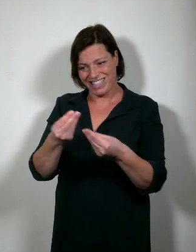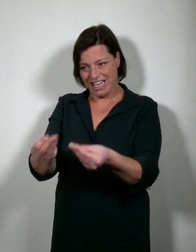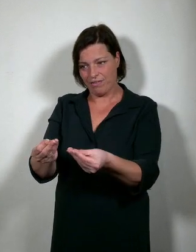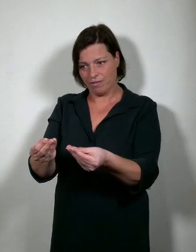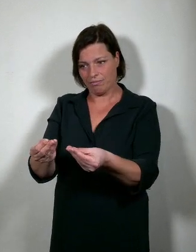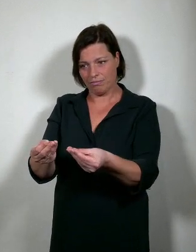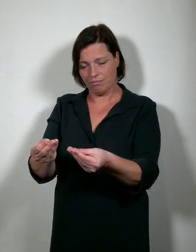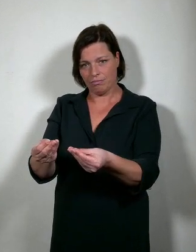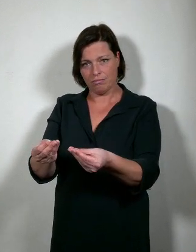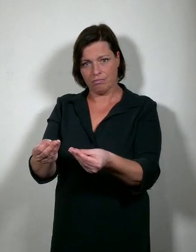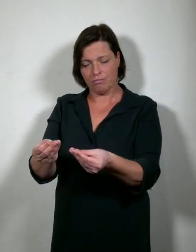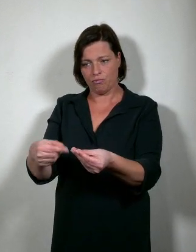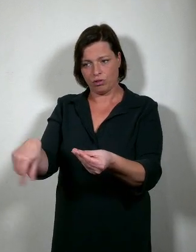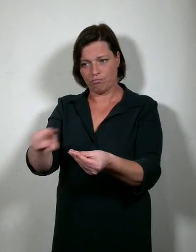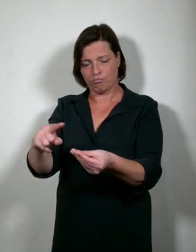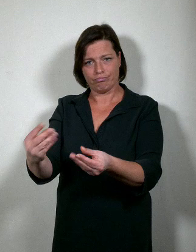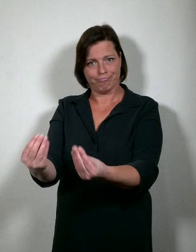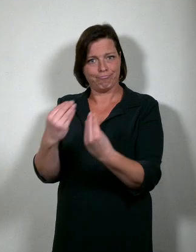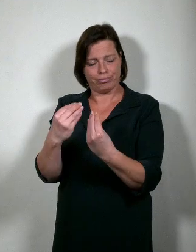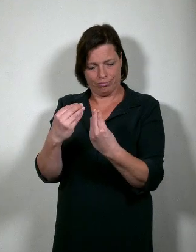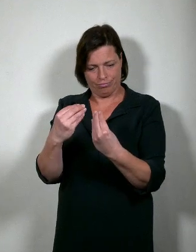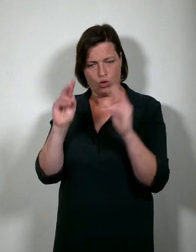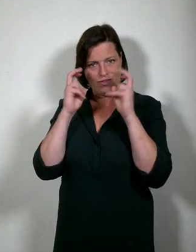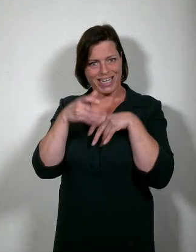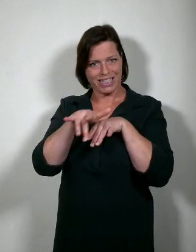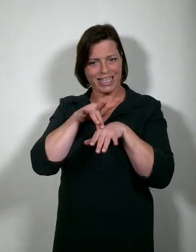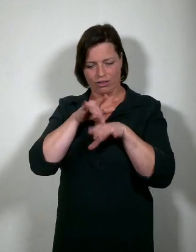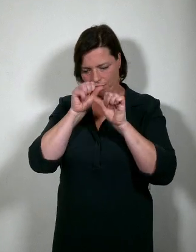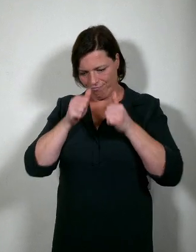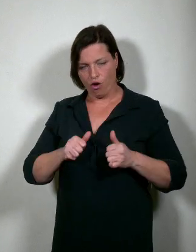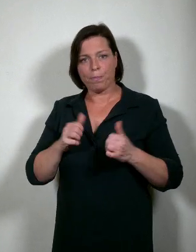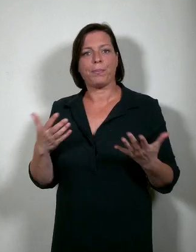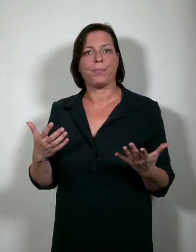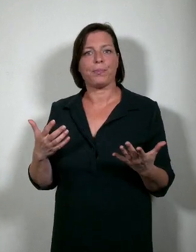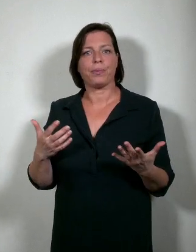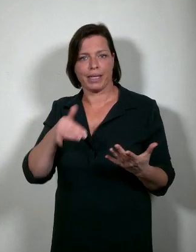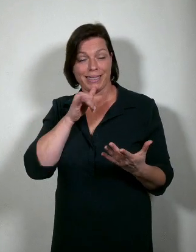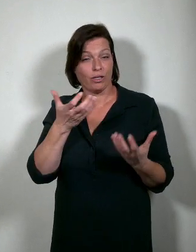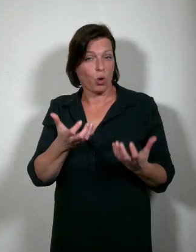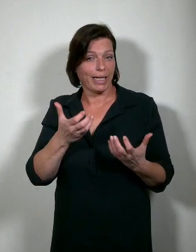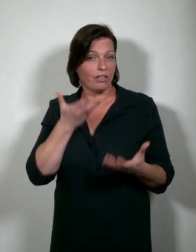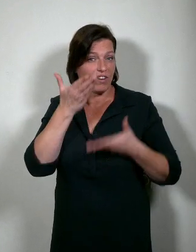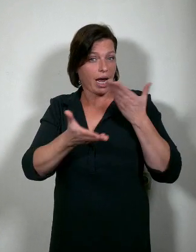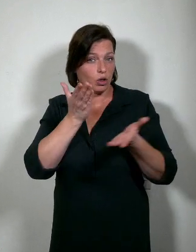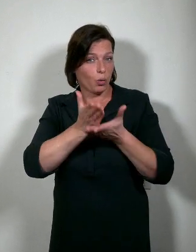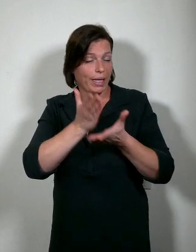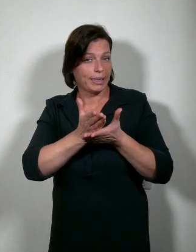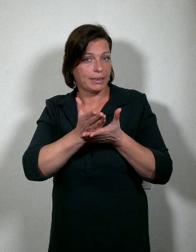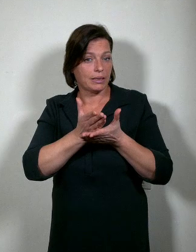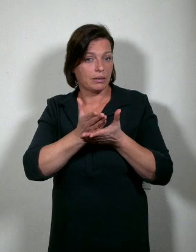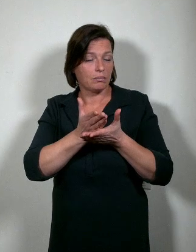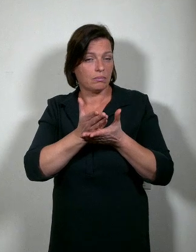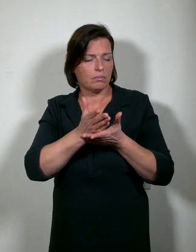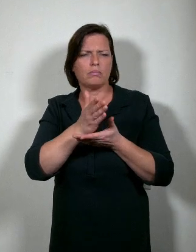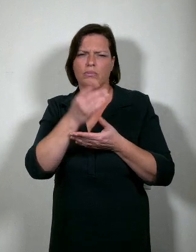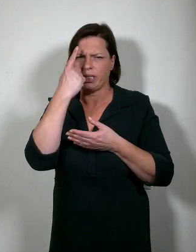als universiteit mee te vormen? Dat zijn de concrete vragen die we ons stelden. En ik denk dat het heel erg